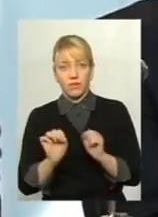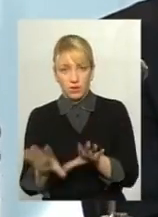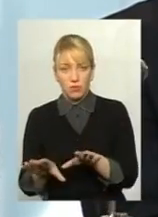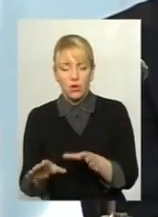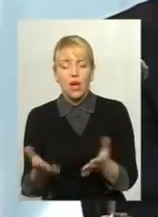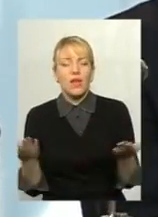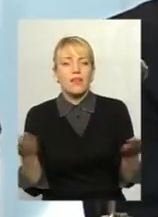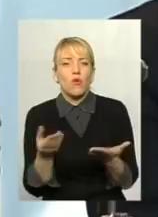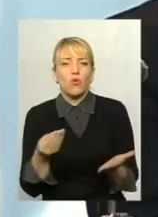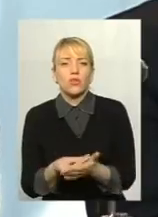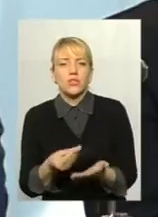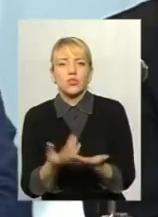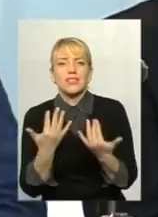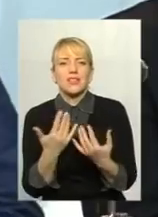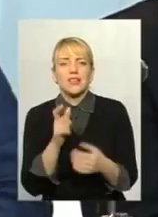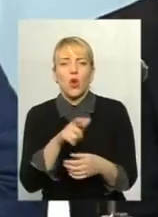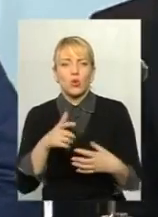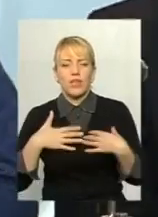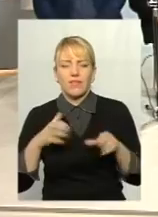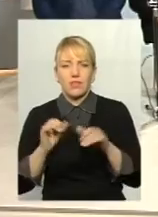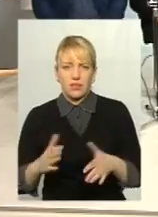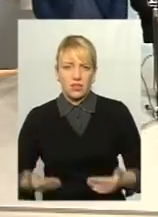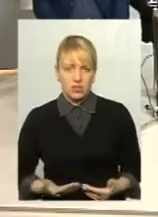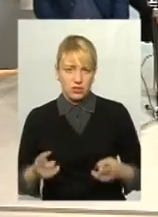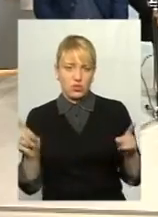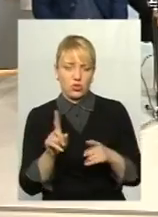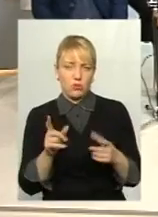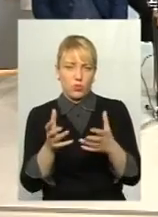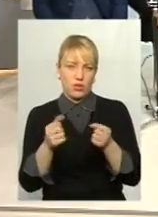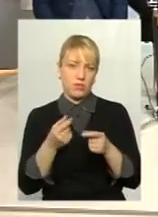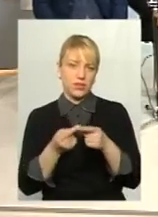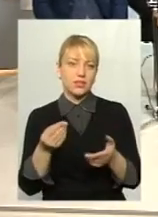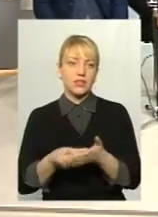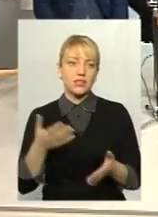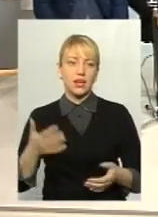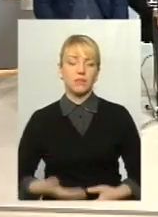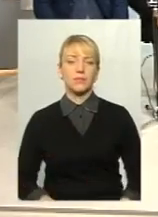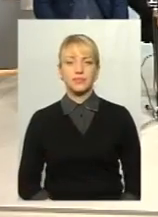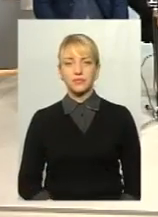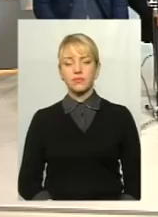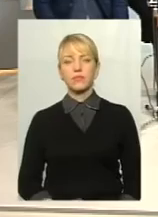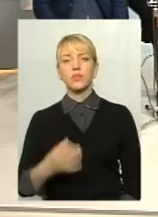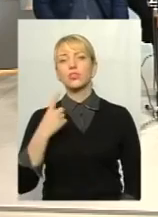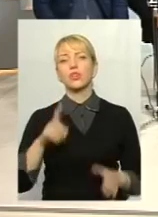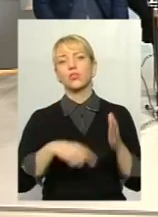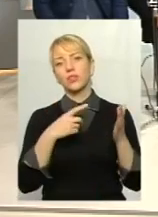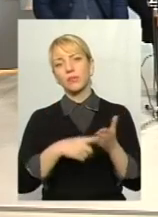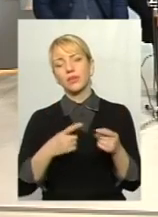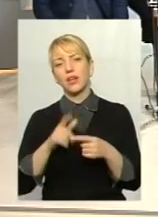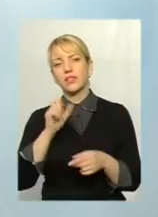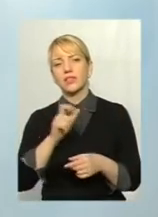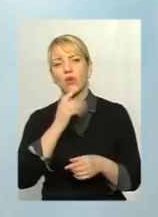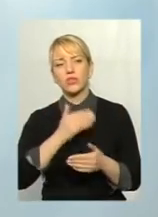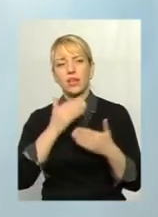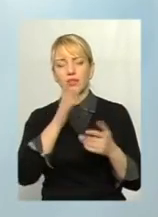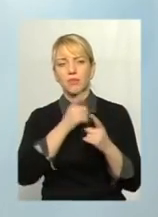Скільки ми положили мільйонів життів українців, щоб цей скарб отримати? Ще одне питання. Власне, за останній